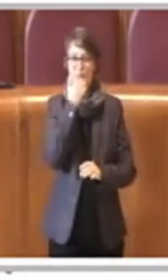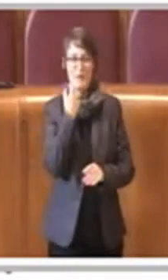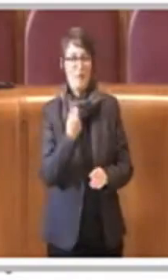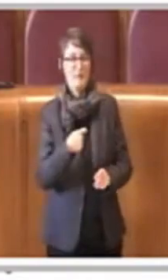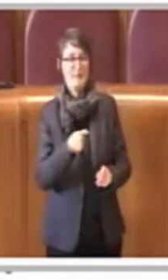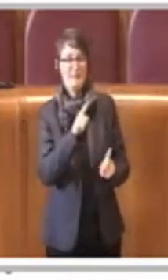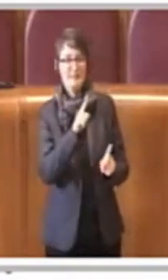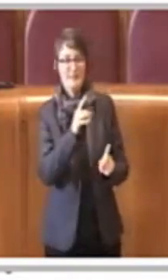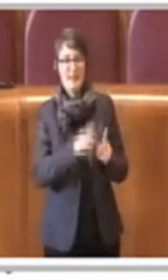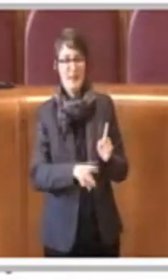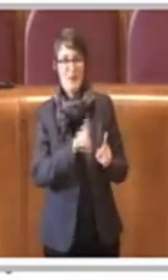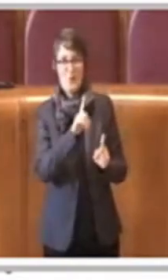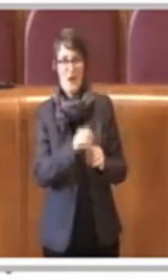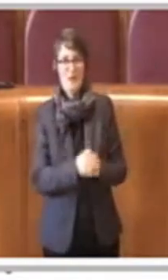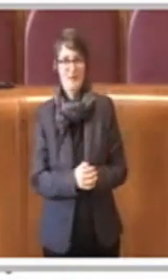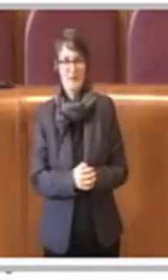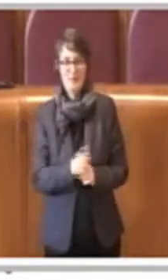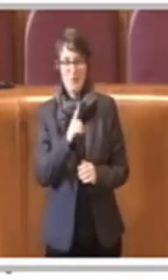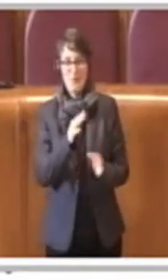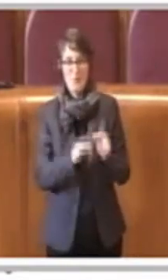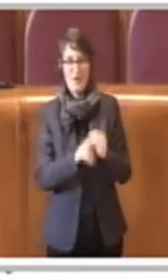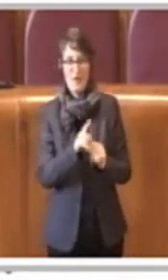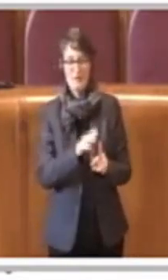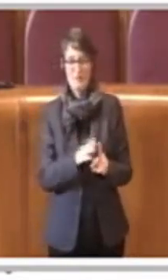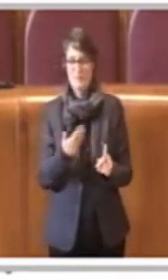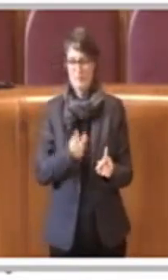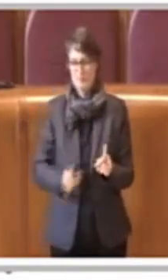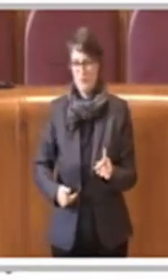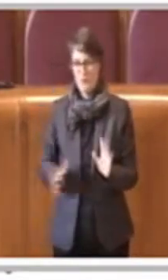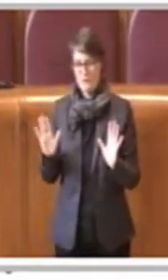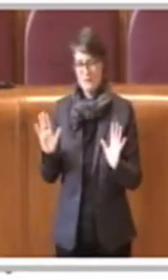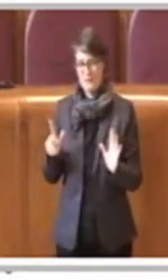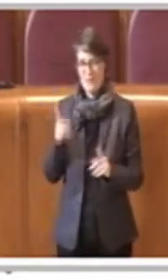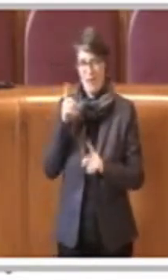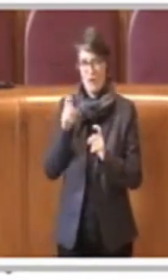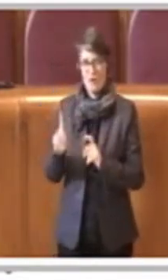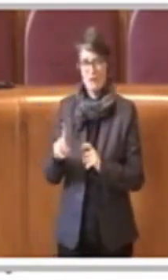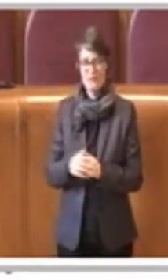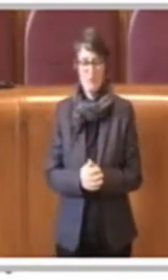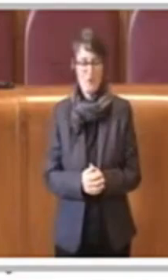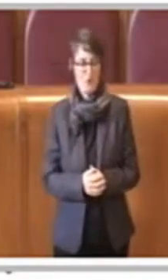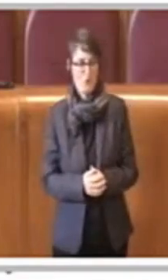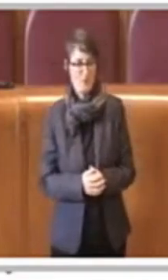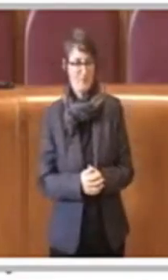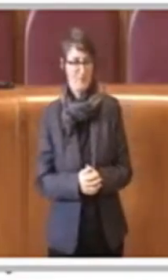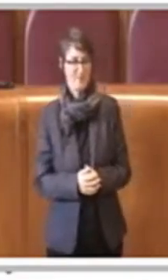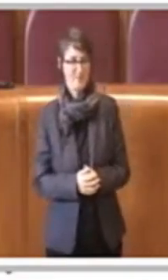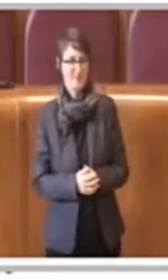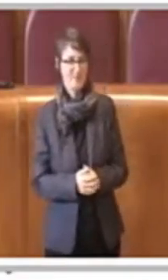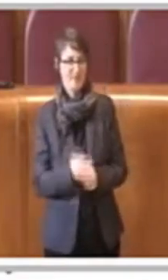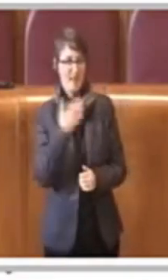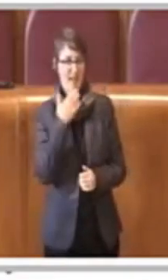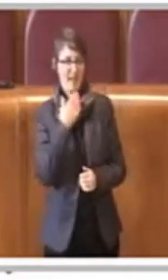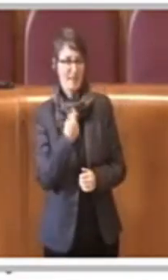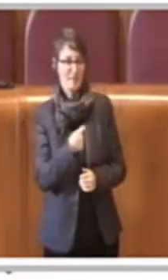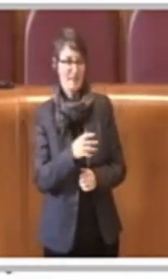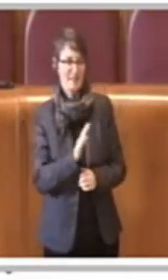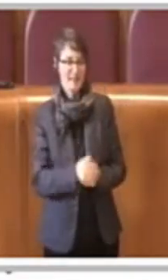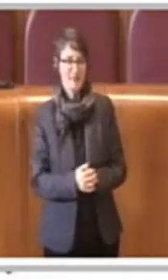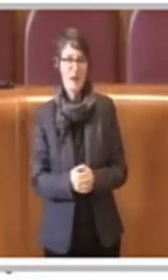Presidente, un attimo soltanto. Consigliere, consigliere, non ci credo. No, grazie Presidente.